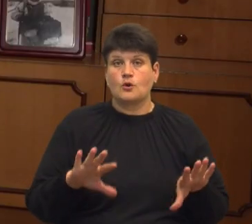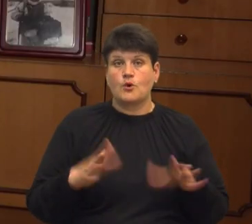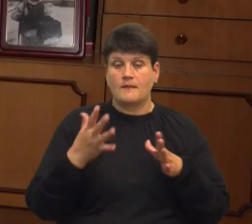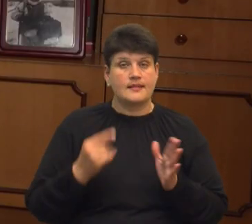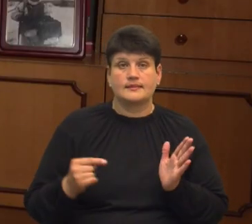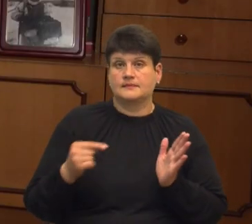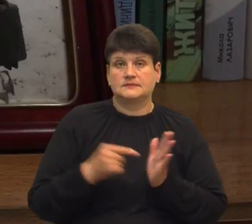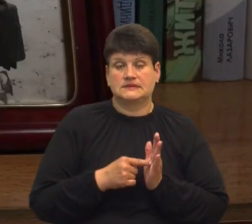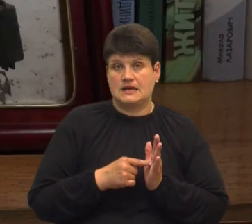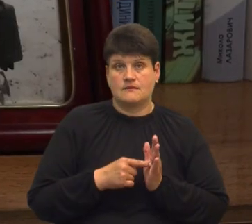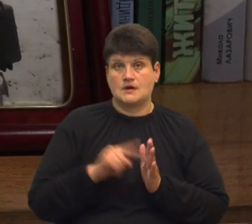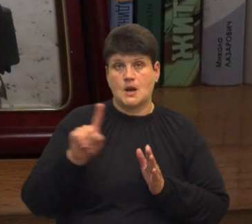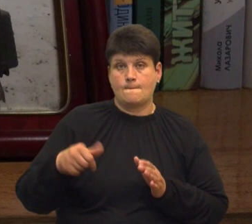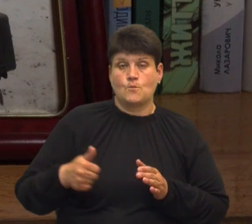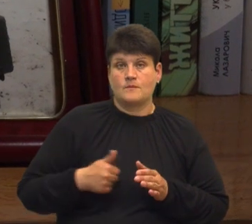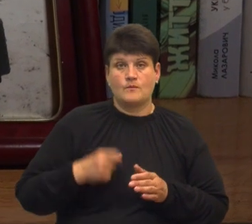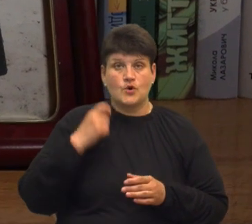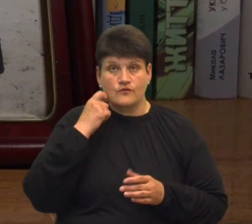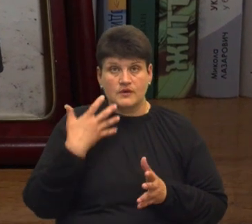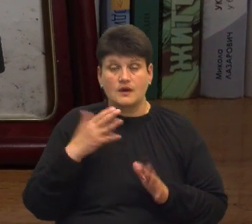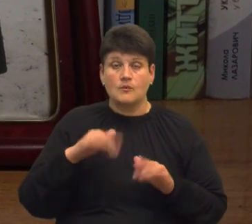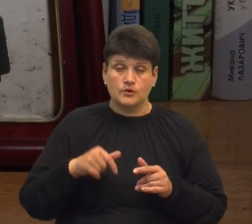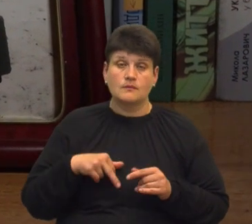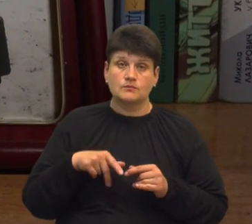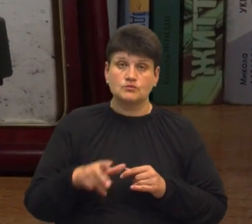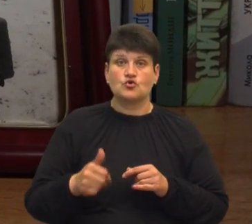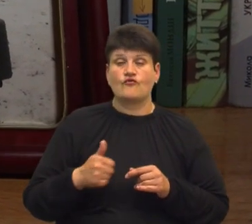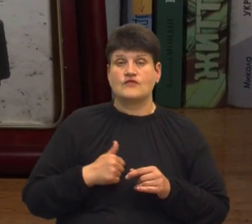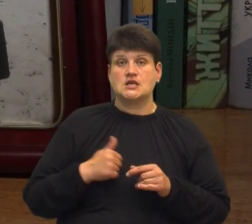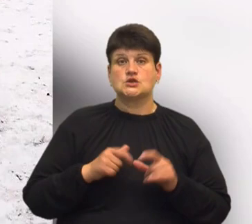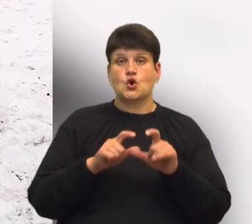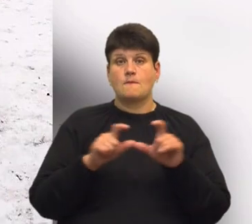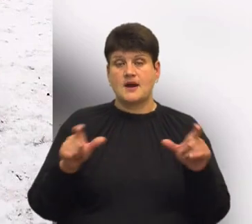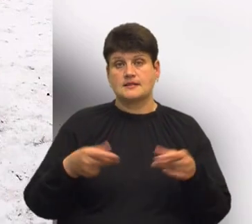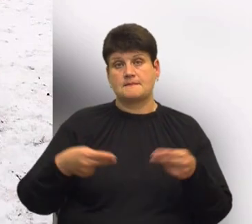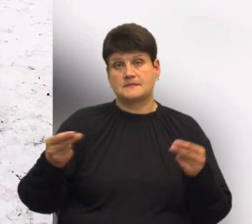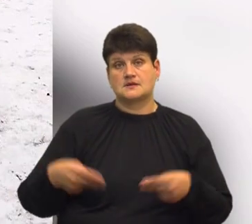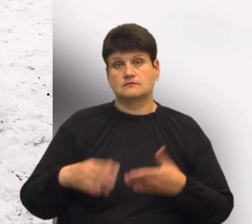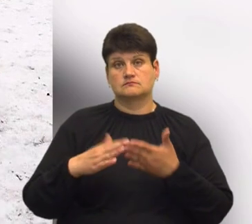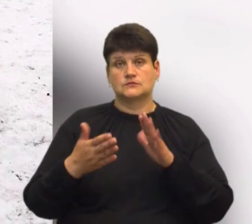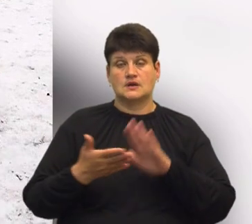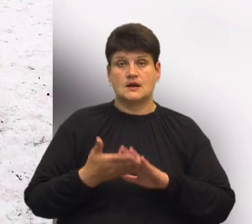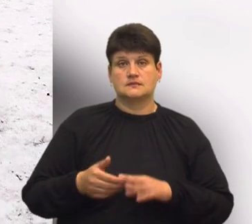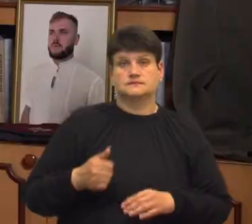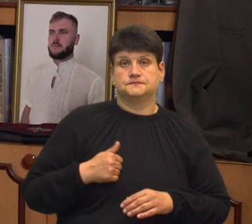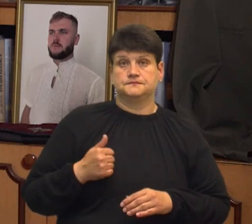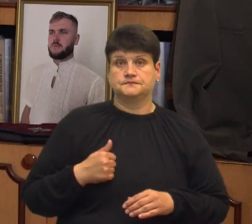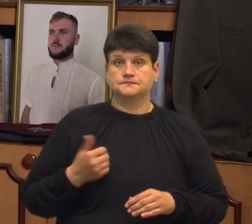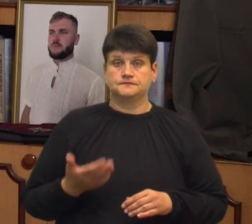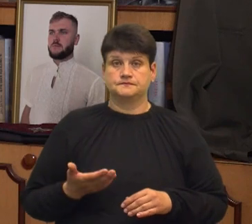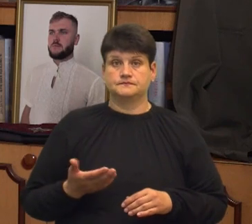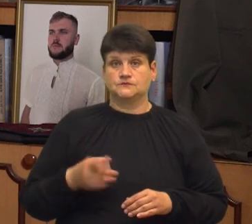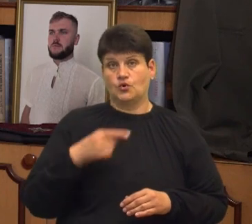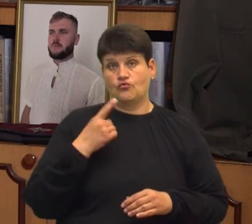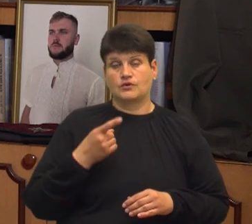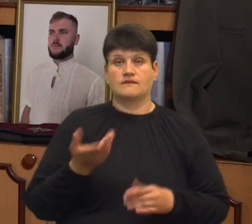мобілізації за віком. Згодом таки пішов до місцевого військомату і підписав контракт зі Збройними силами України. Вони говорили,